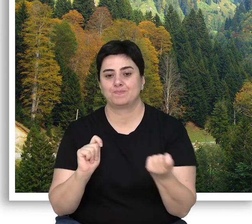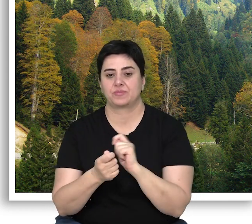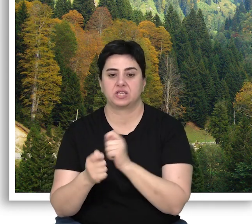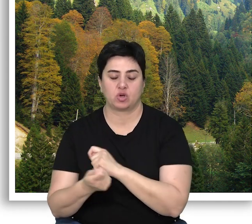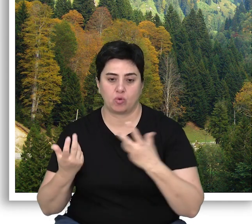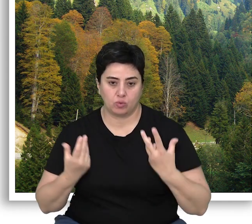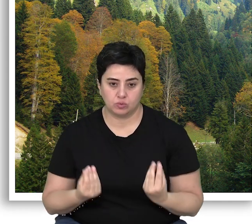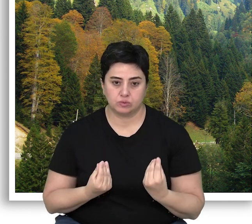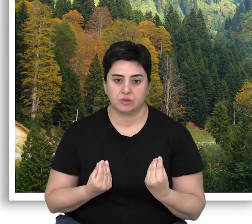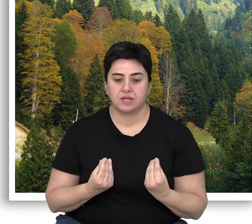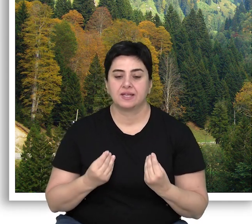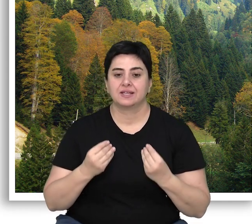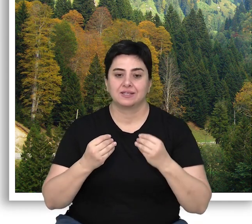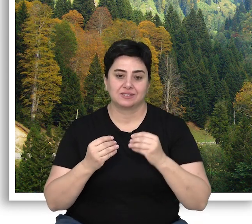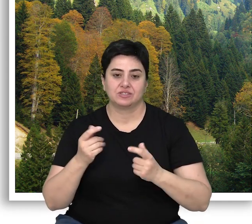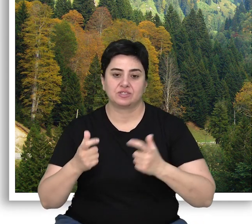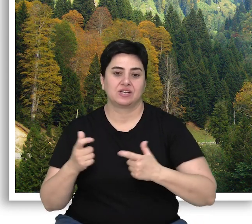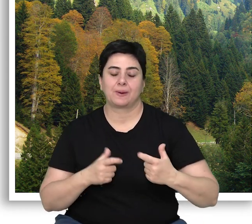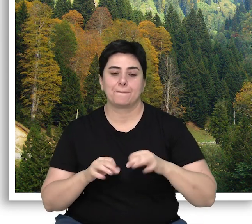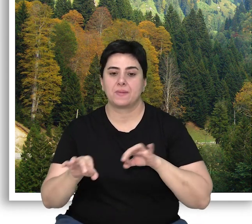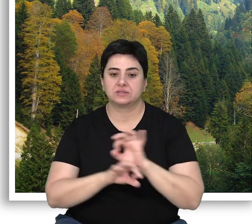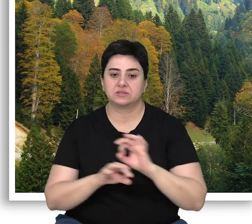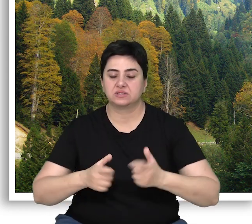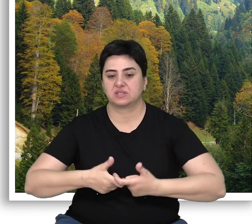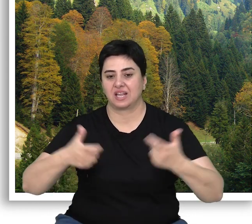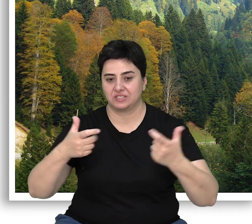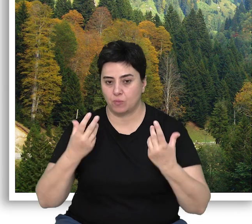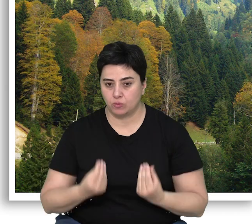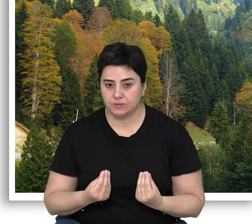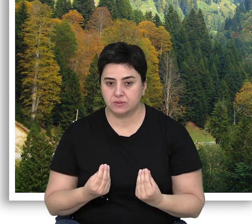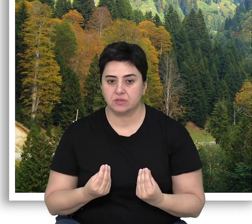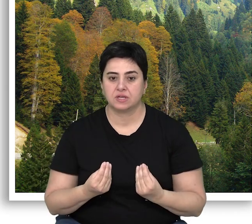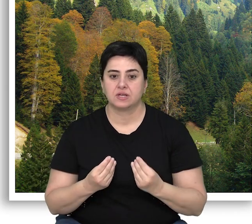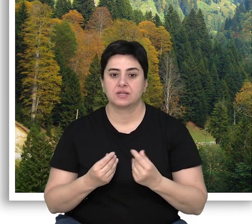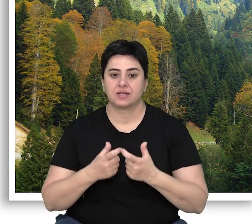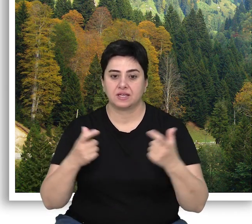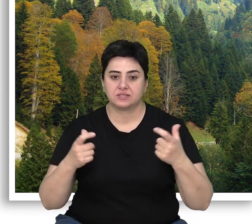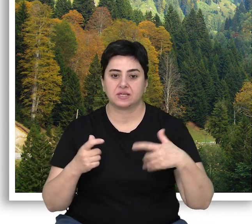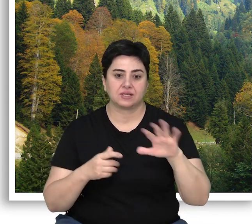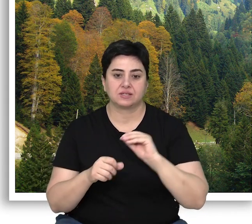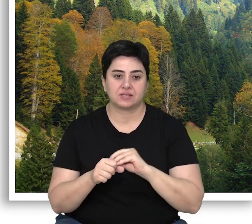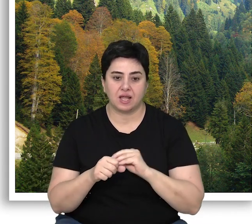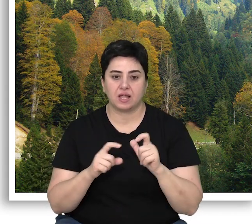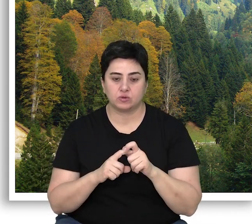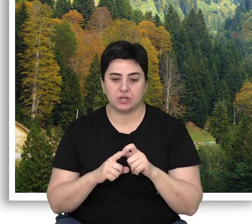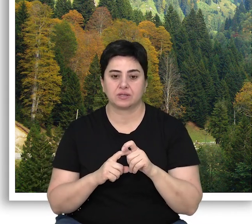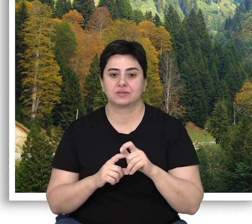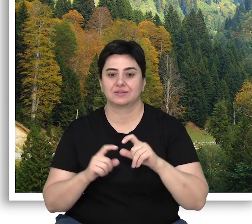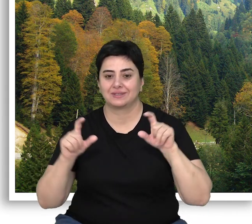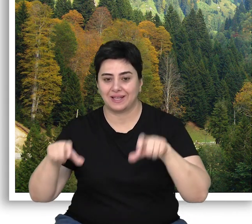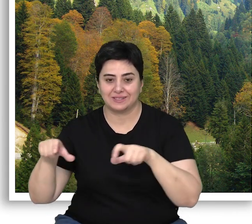dönüştürülmesi, kentlerin hızlı ve plansız biçimde genişlemesi, genişleyen kentsel ve endüstriyel